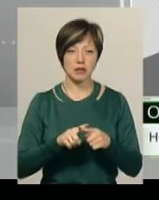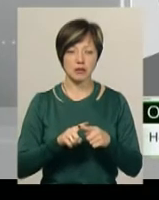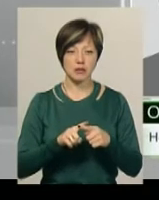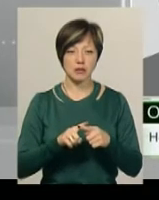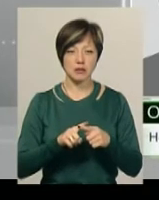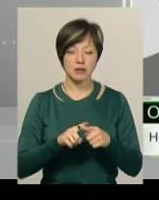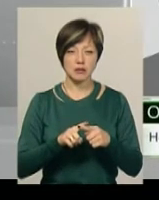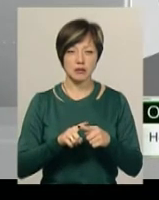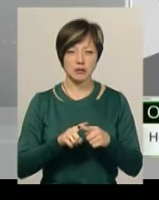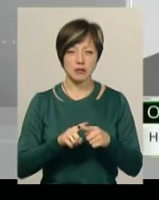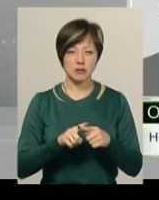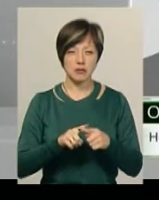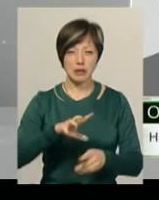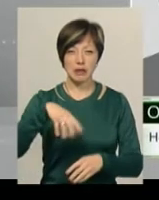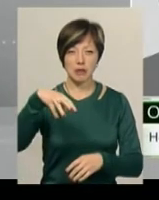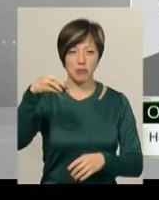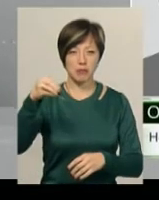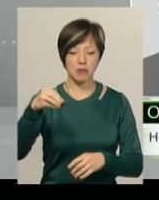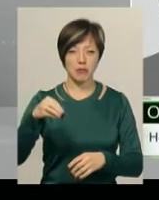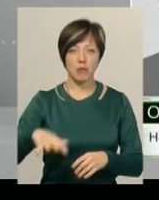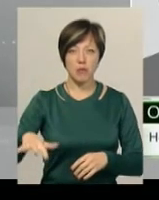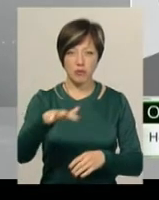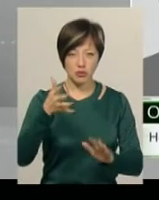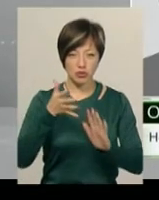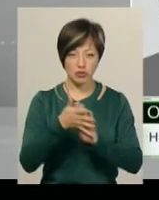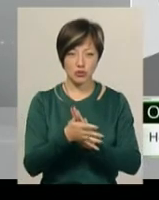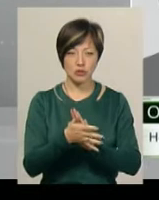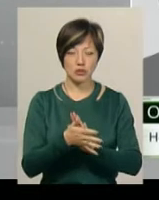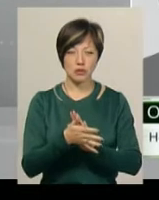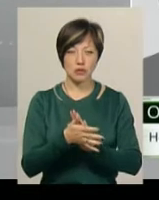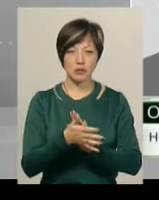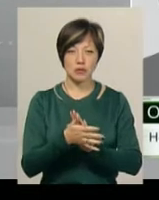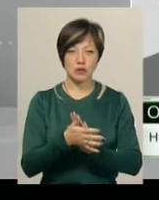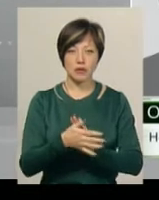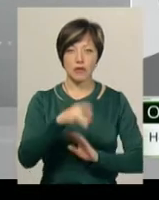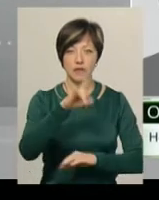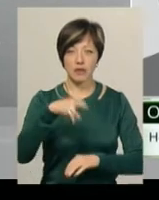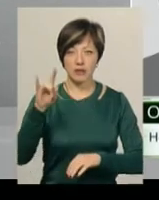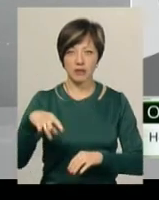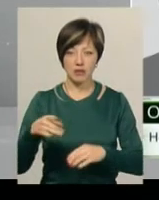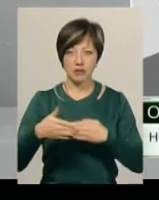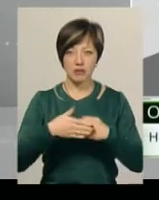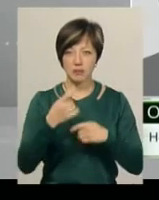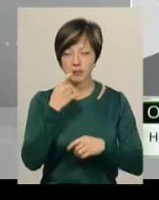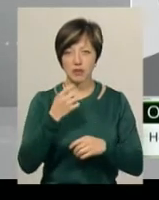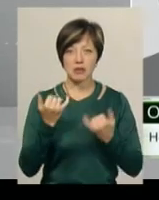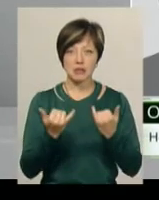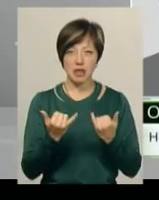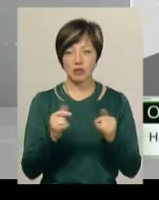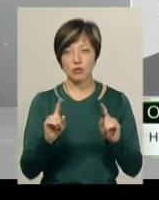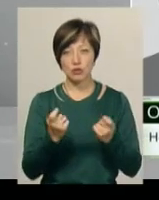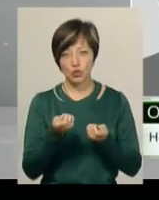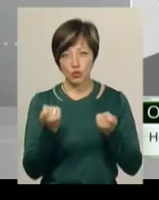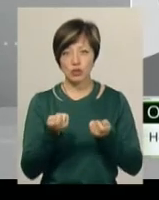дим у приміщеннях судово тих, хто повідкували вікна на ніч. Серйозна проблема, зараз нібито